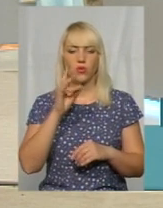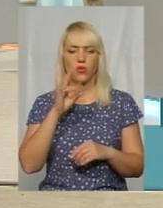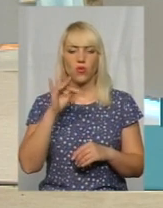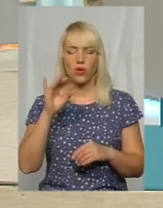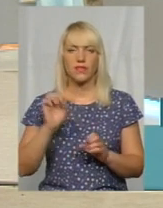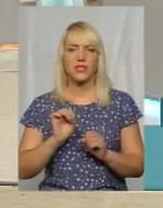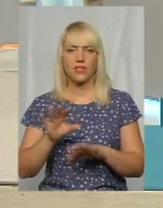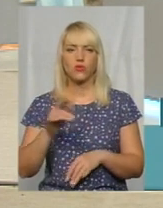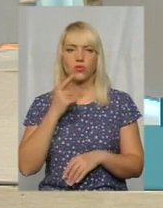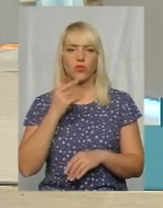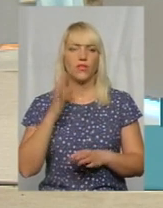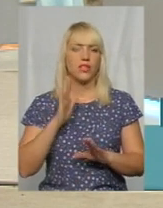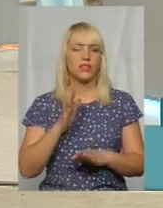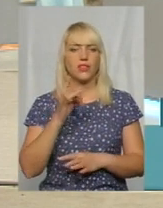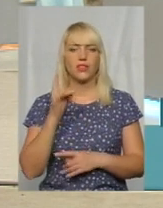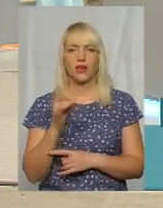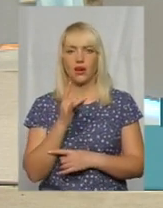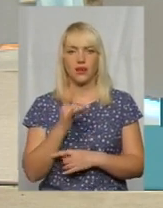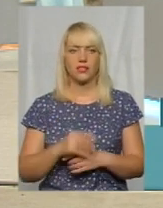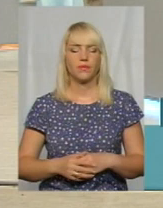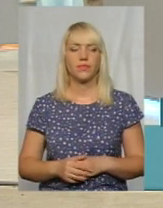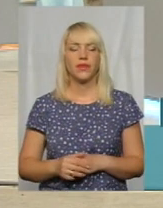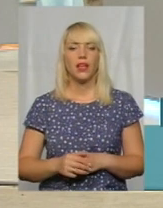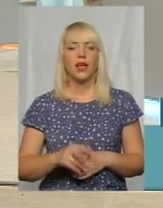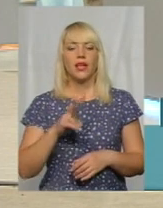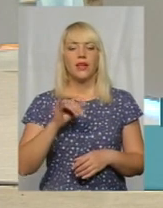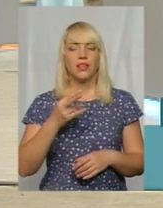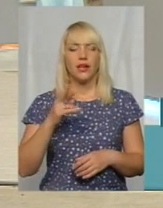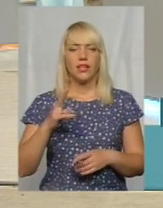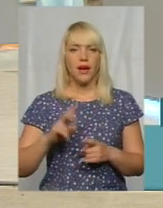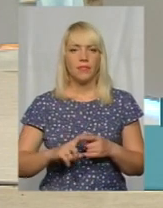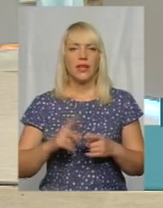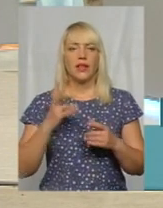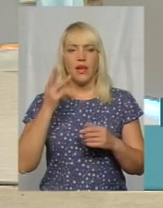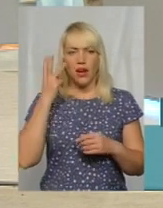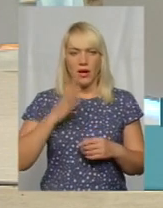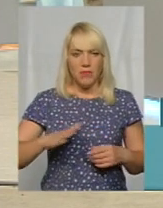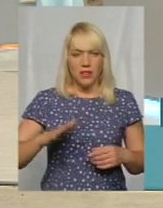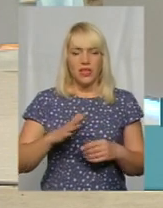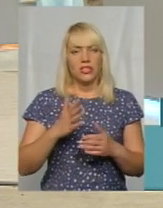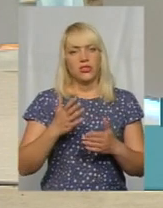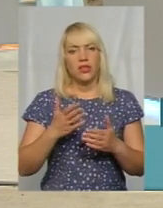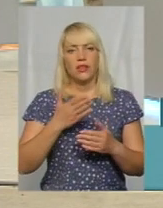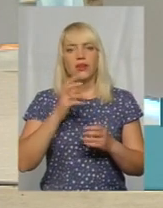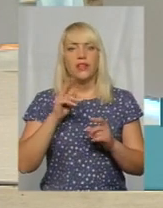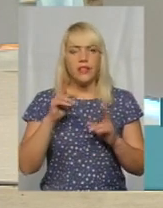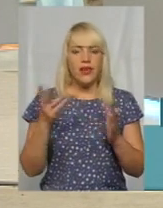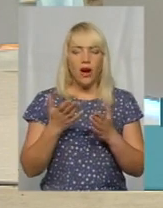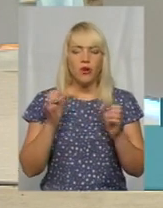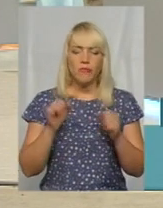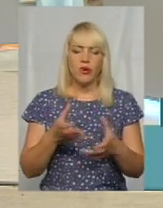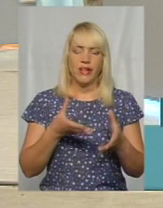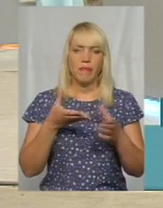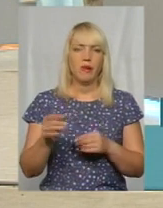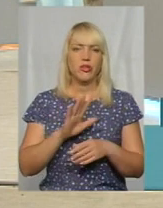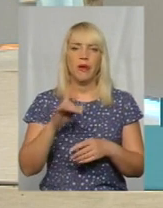охорони здоров'я. Пані Лілі, а от на Хмельниччині намагаються якось на таку тенденцію вплинути? Щоб це не